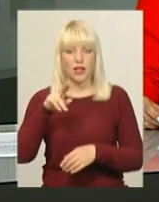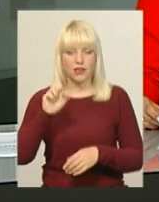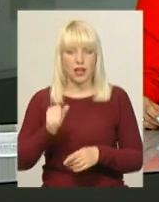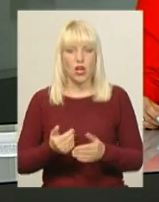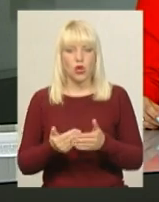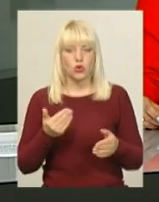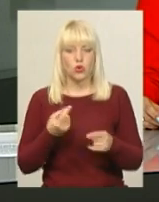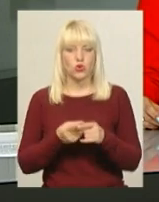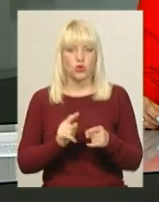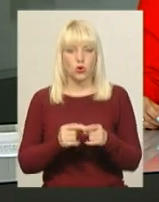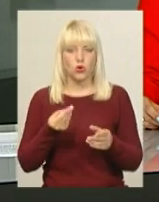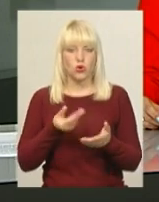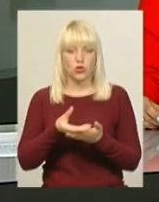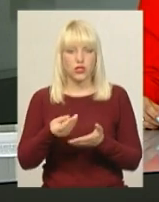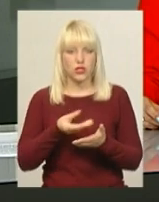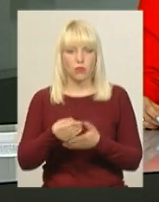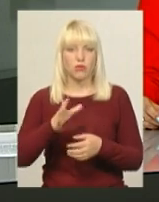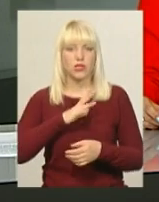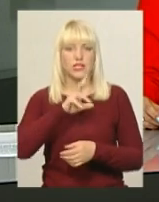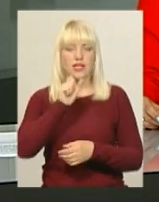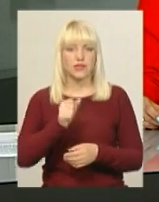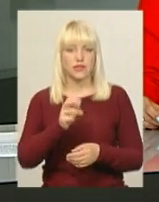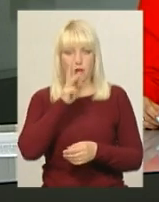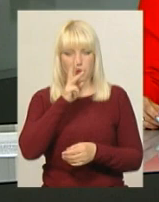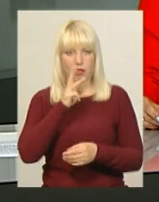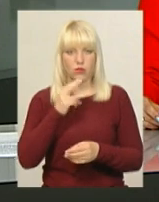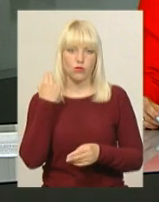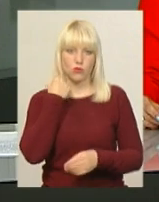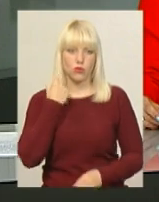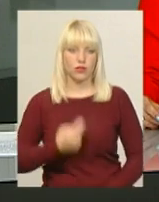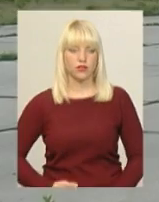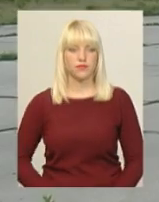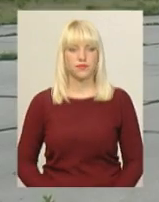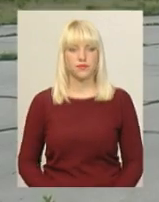казни в аеропорті витрачали на погашення боргів. Надія Драганчук розповість більше.